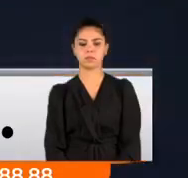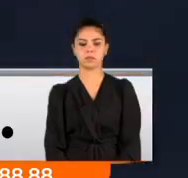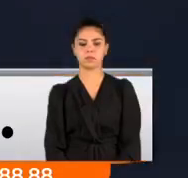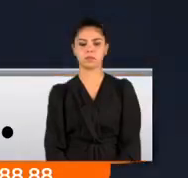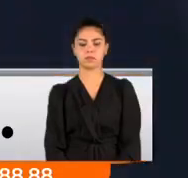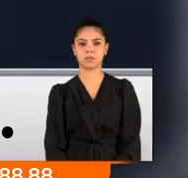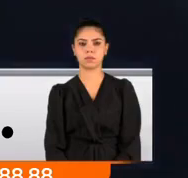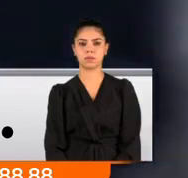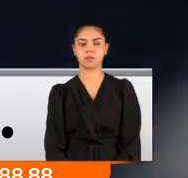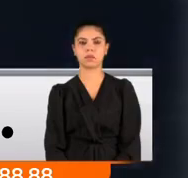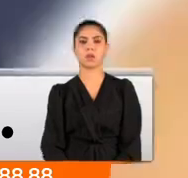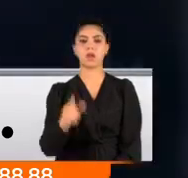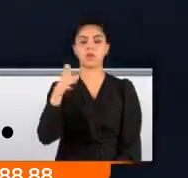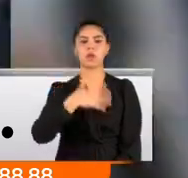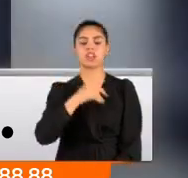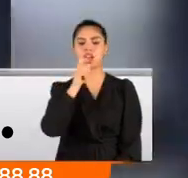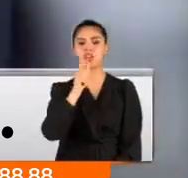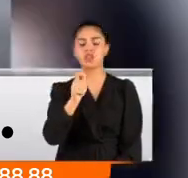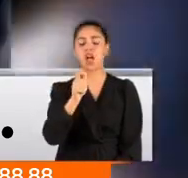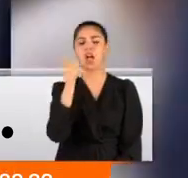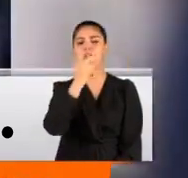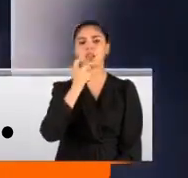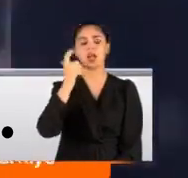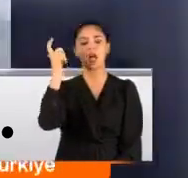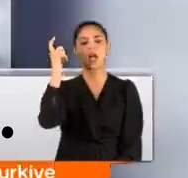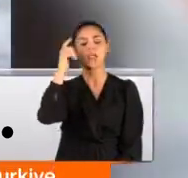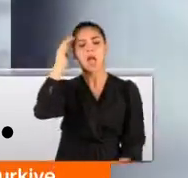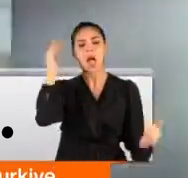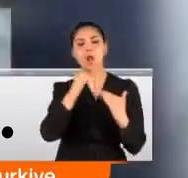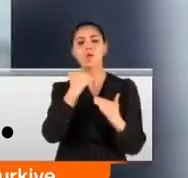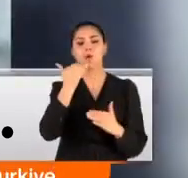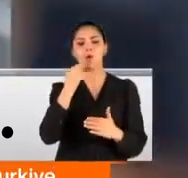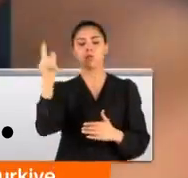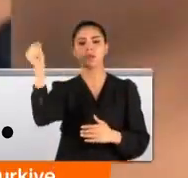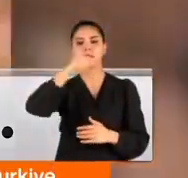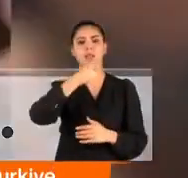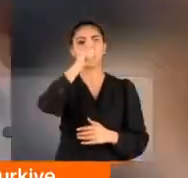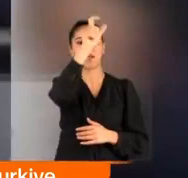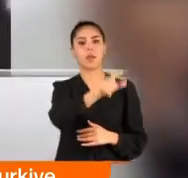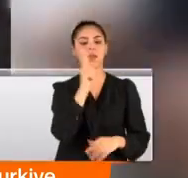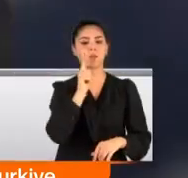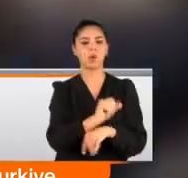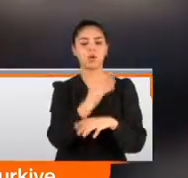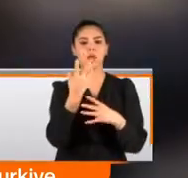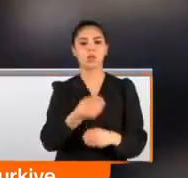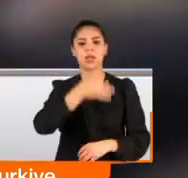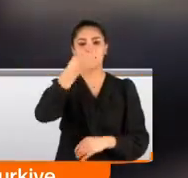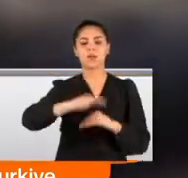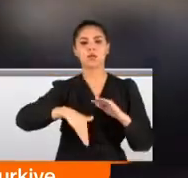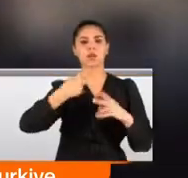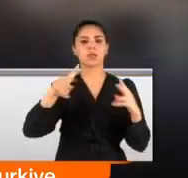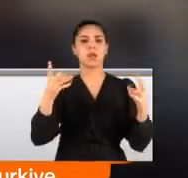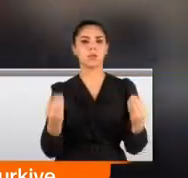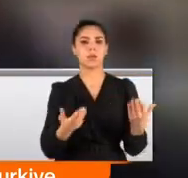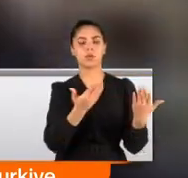İstek şarkı anlaşmazlığında şarkıcının yüzüne tekme atıp sazını kıran saldırgan gözaltına alındı. İfadesinin ardından